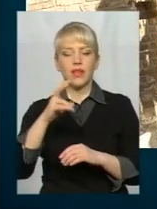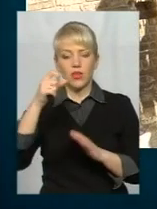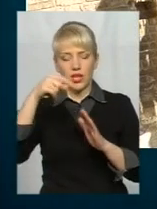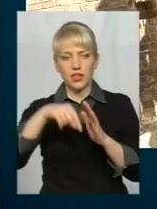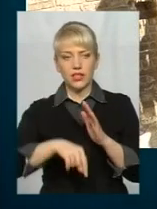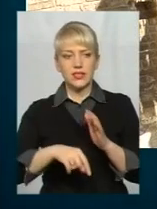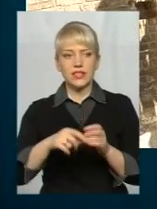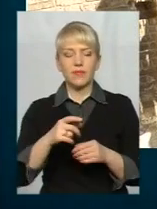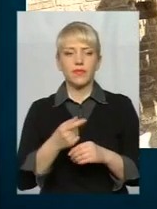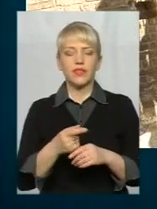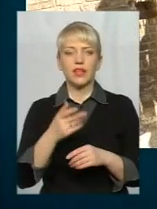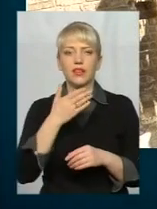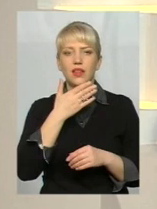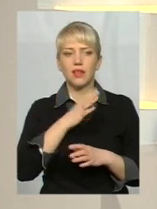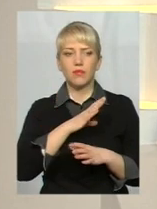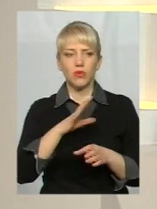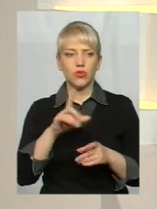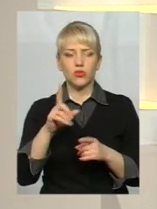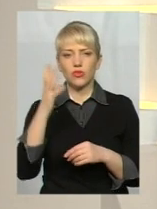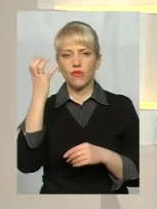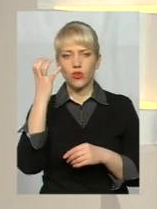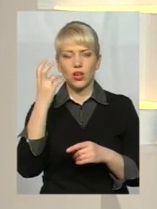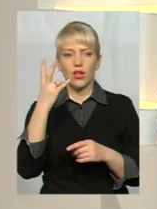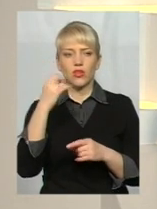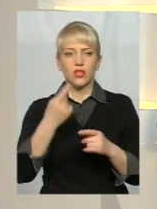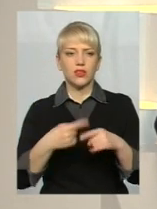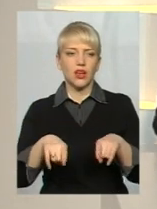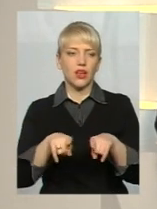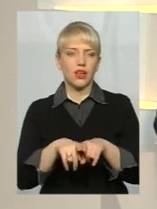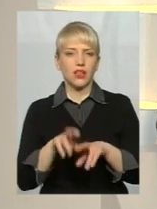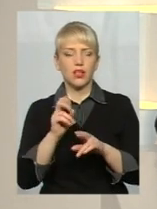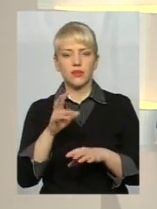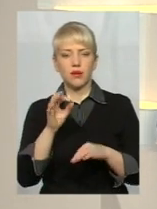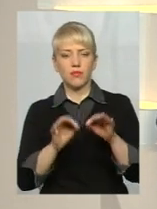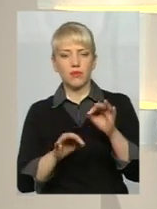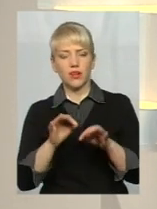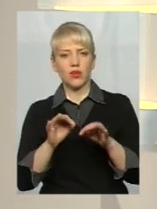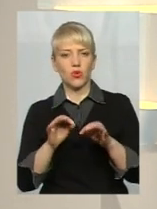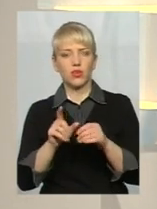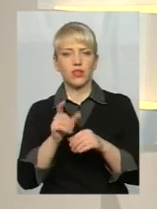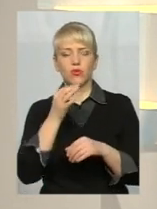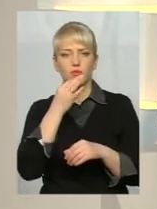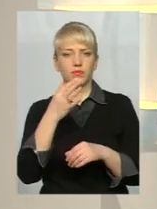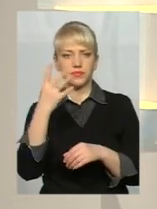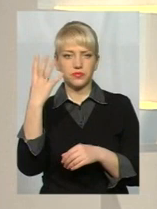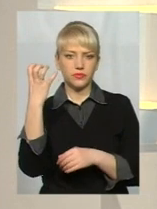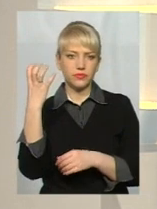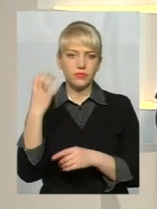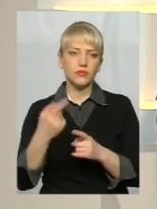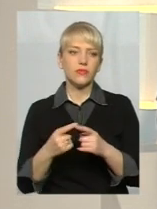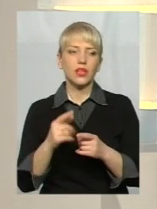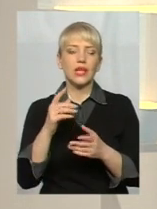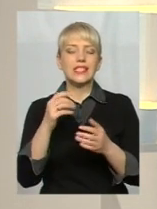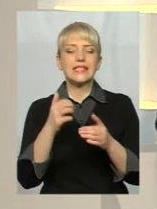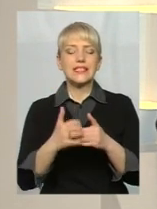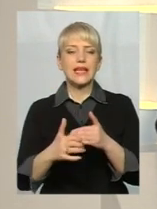жаль, в інформації не йшлося про те, що вони робили селфі, але це зараз така ніби природна річ. А от серед тих місць, які